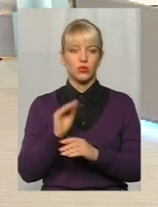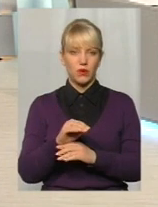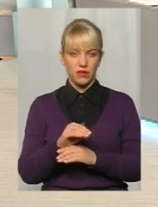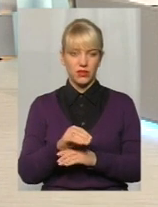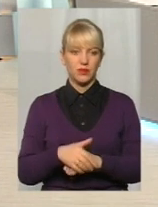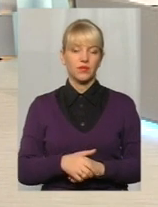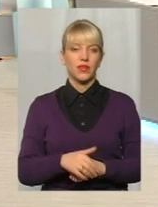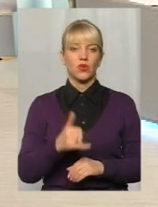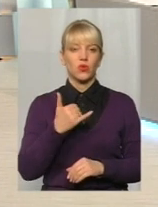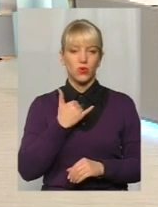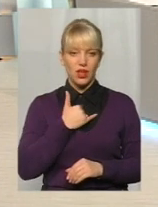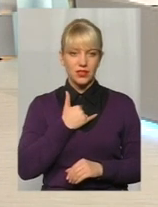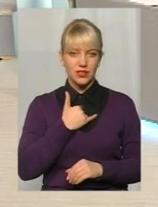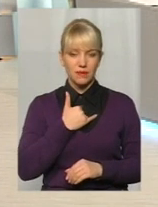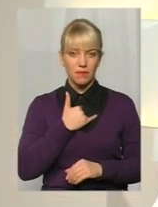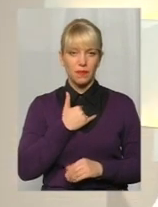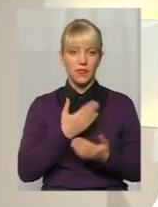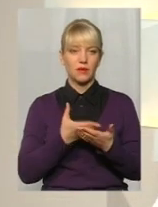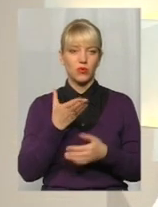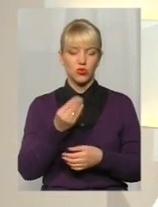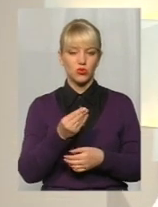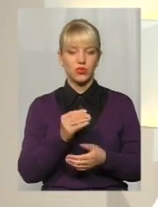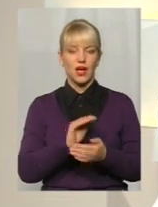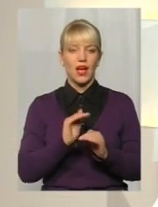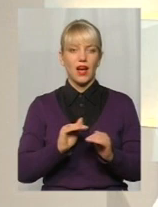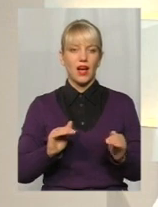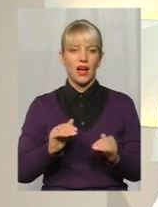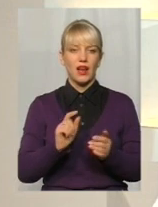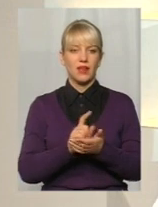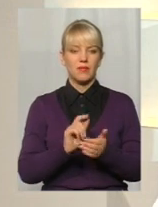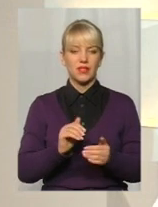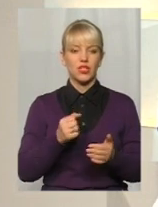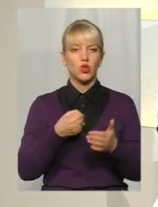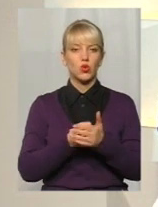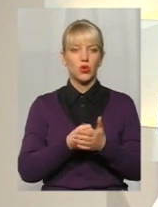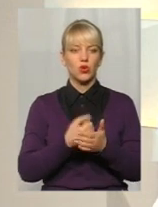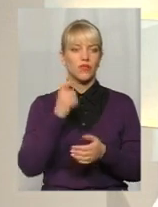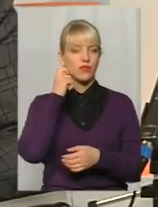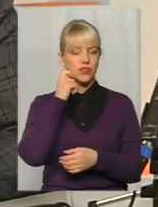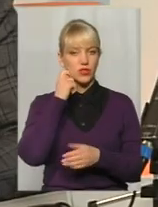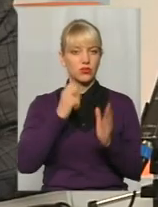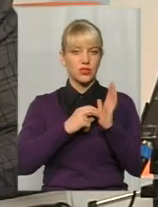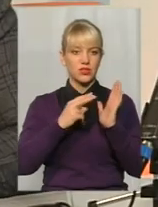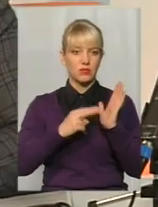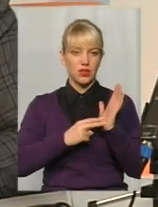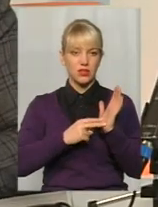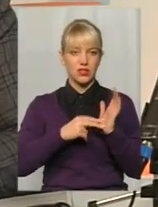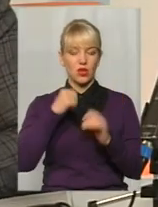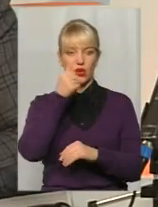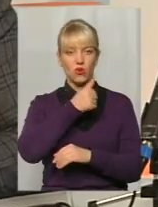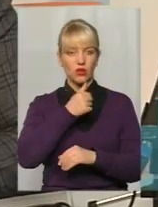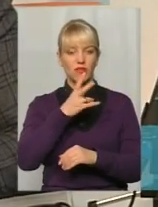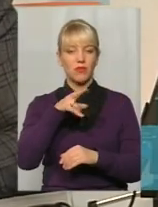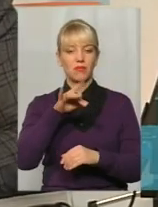сплачують аліменти до досягнення дитиною певного віку. Як правило, це 18 років. Але